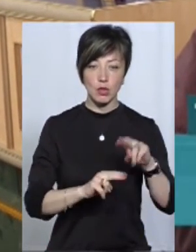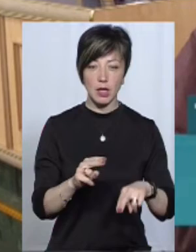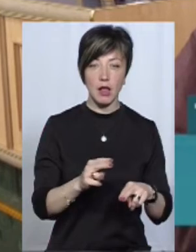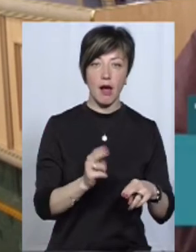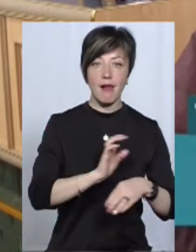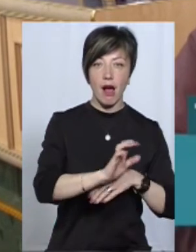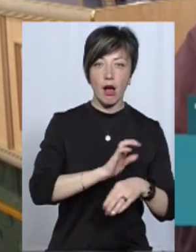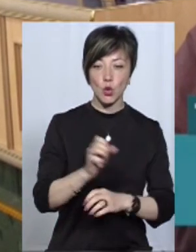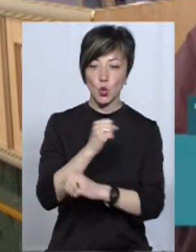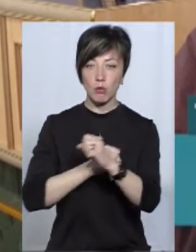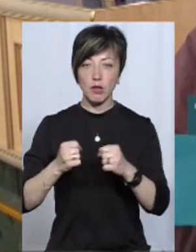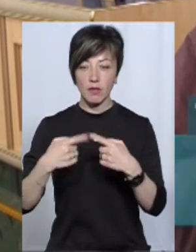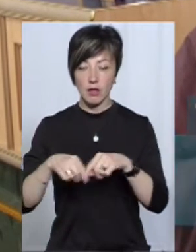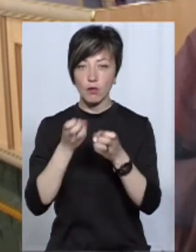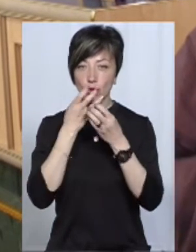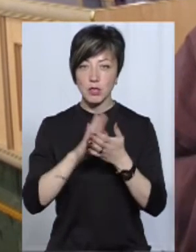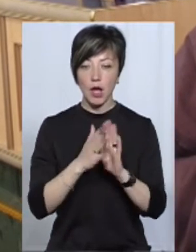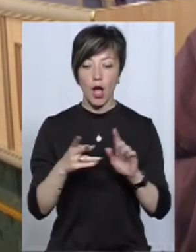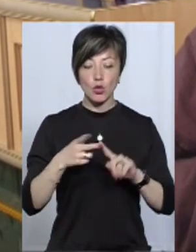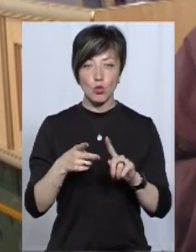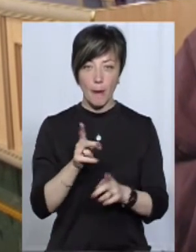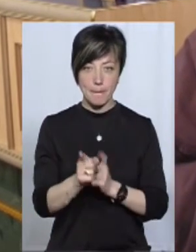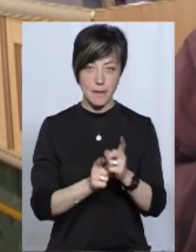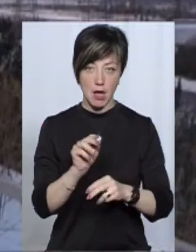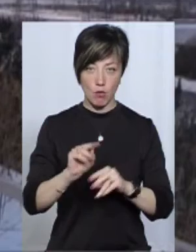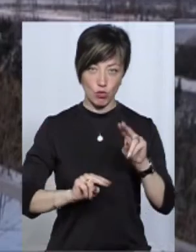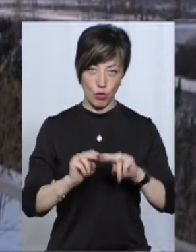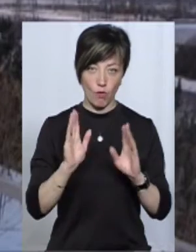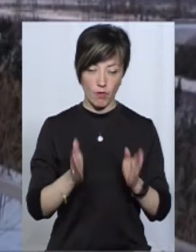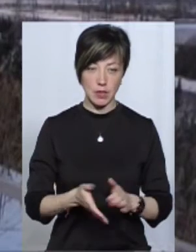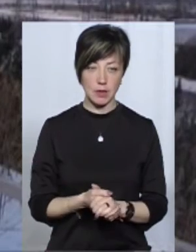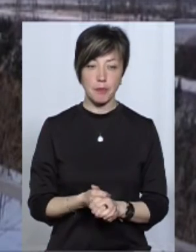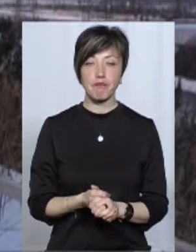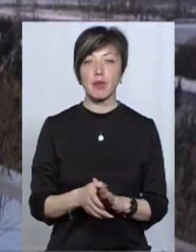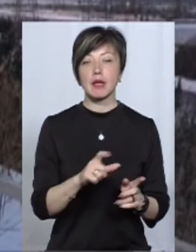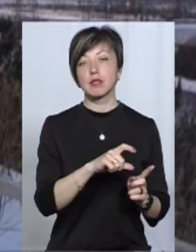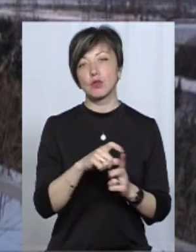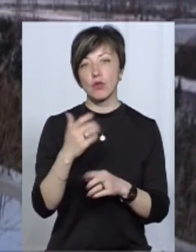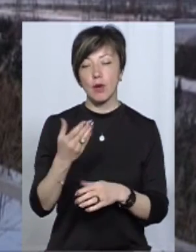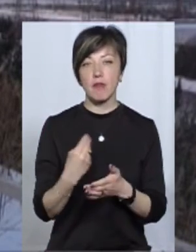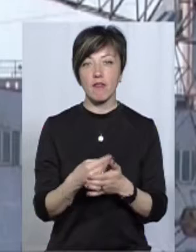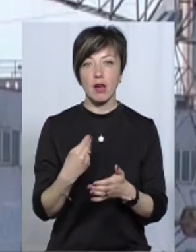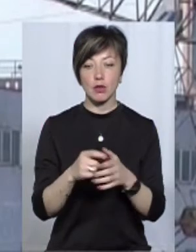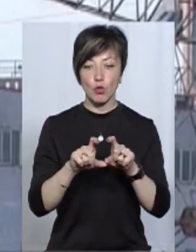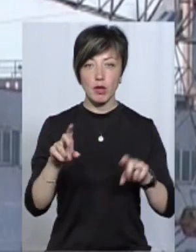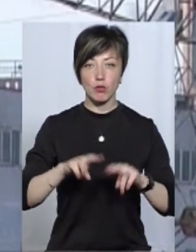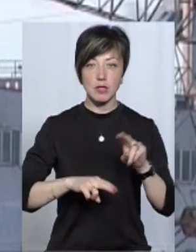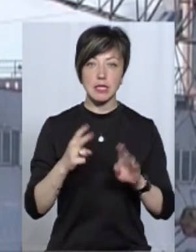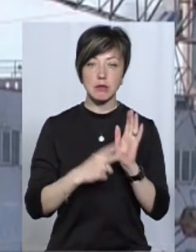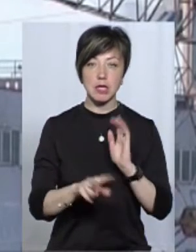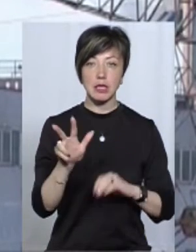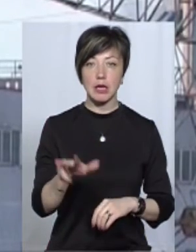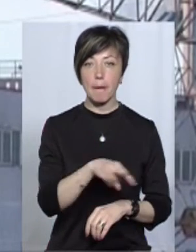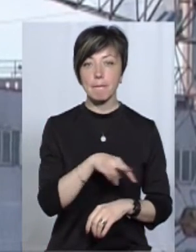відділень в доброму стані, а другорядні будуть перебудовуватись. За словами Олега Рахлінського, вартість об'єктів будівництва 73